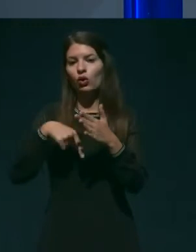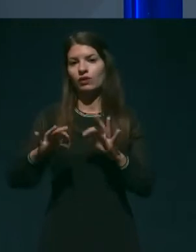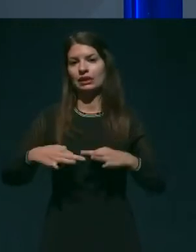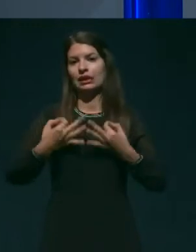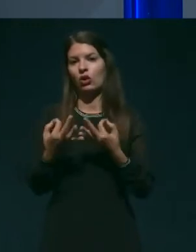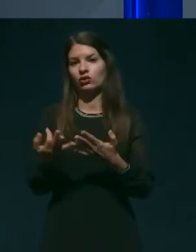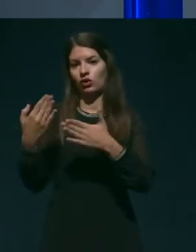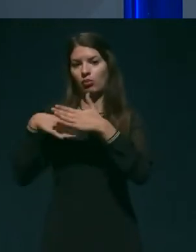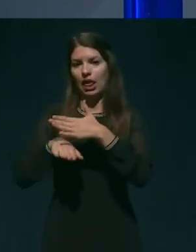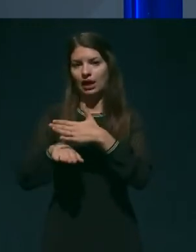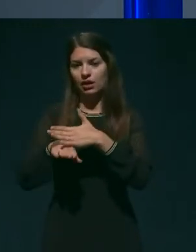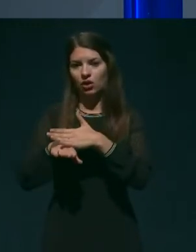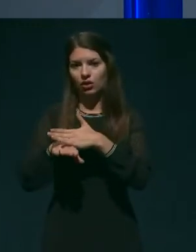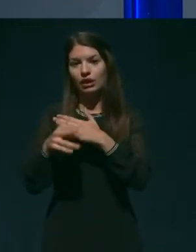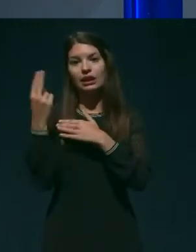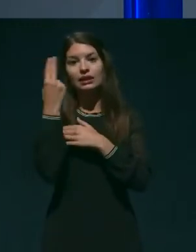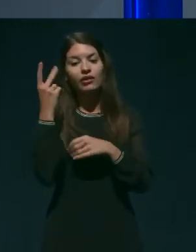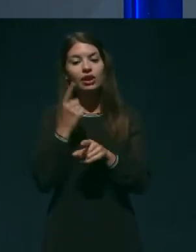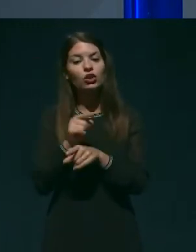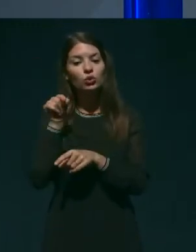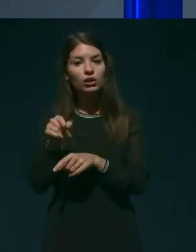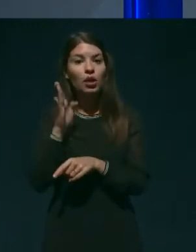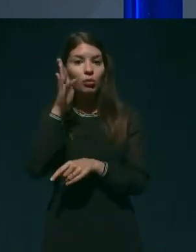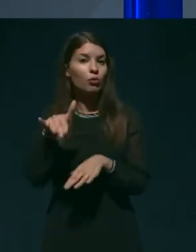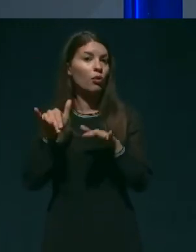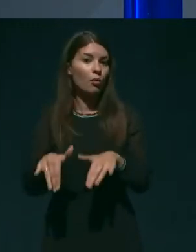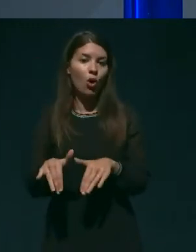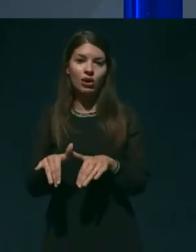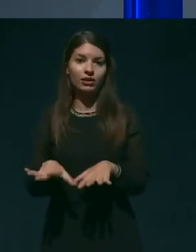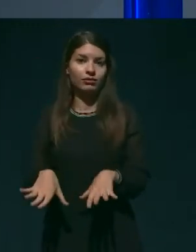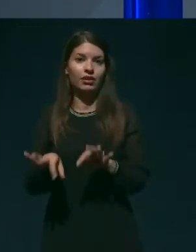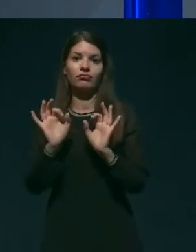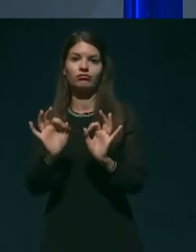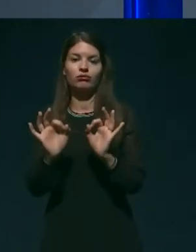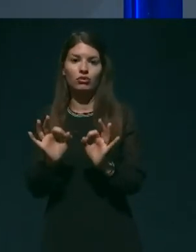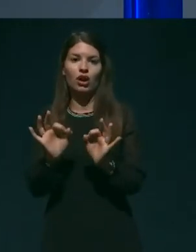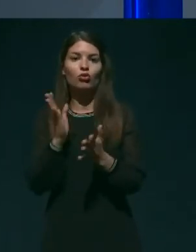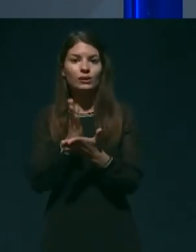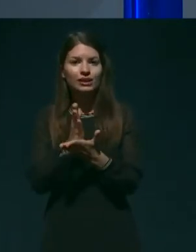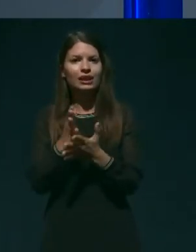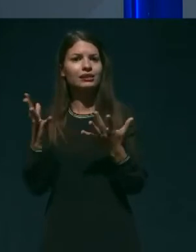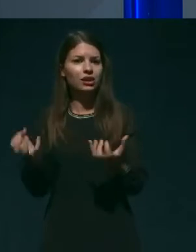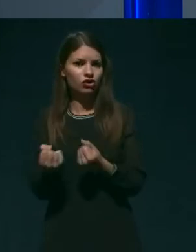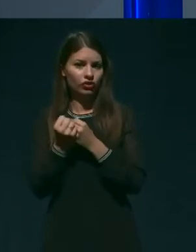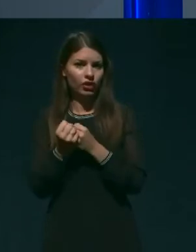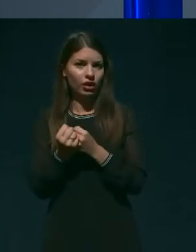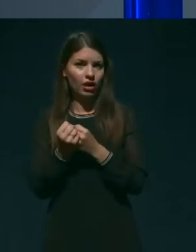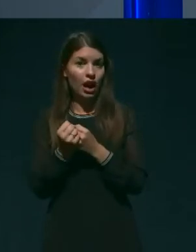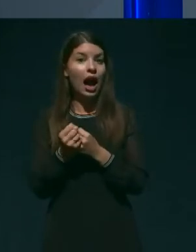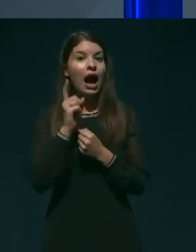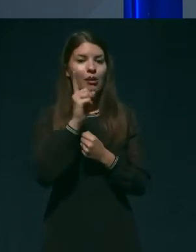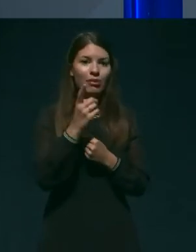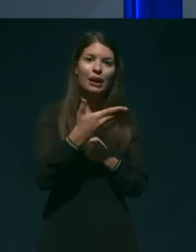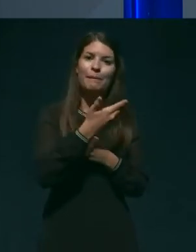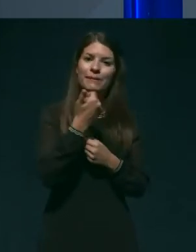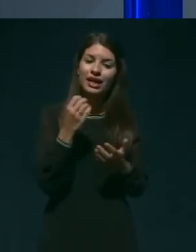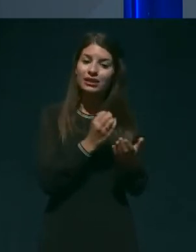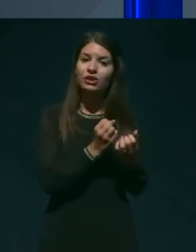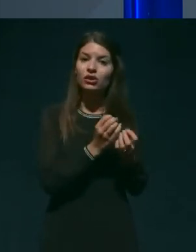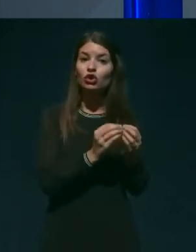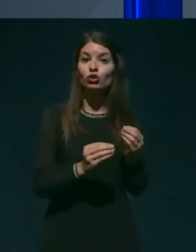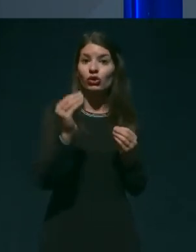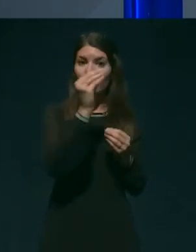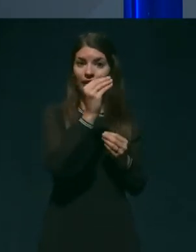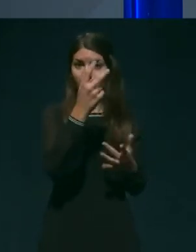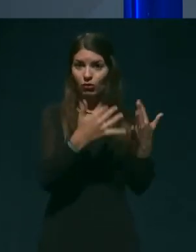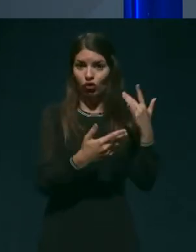in sveda tudi tam najde tu strezne rešitve. V vsakem primeru pa mislim, da brez dodatnega proračunskega denarja ne bo šlo.